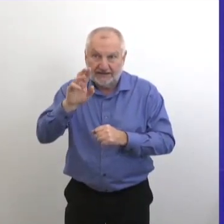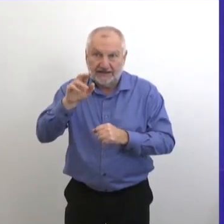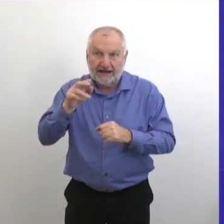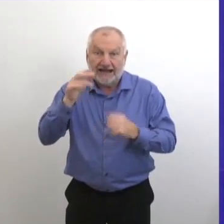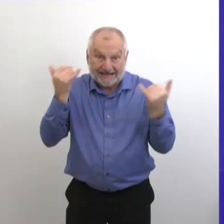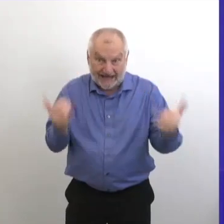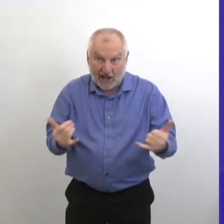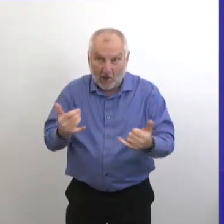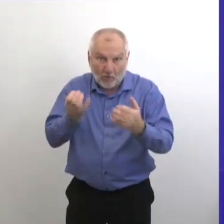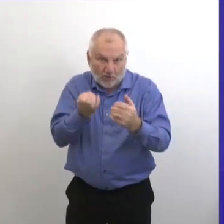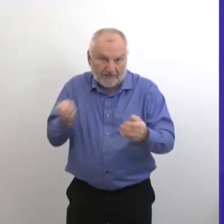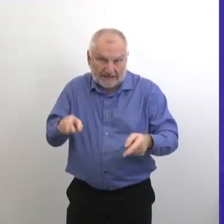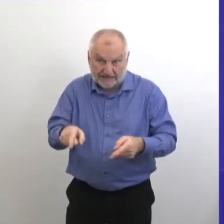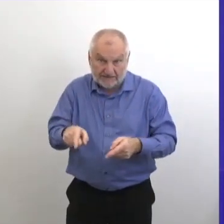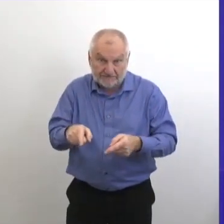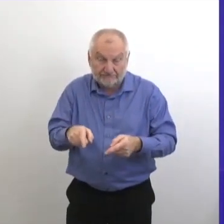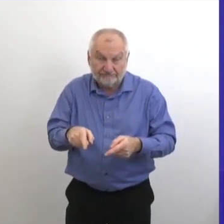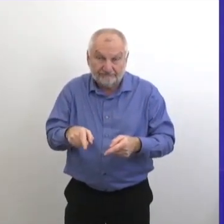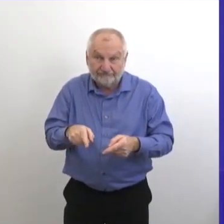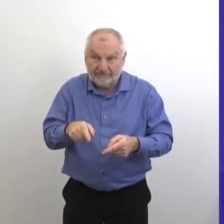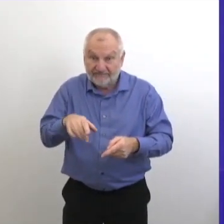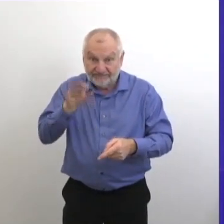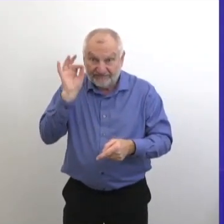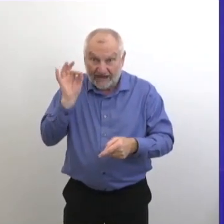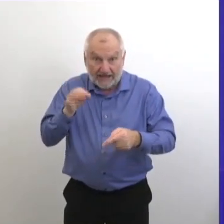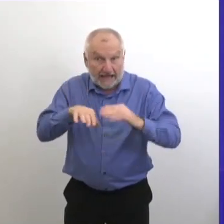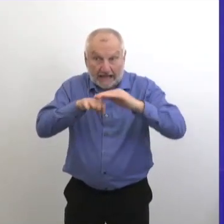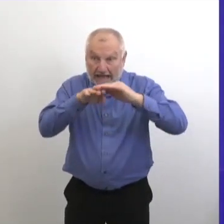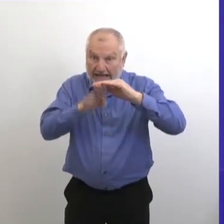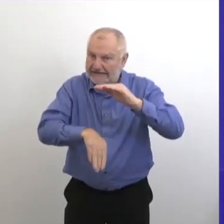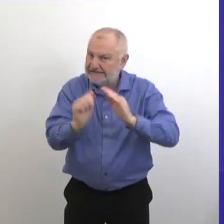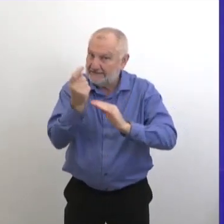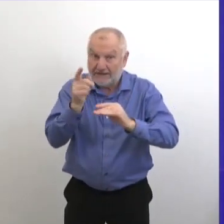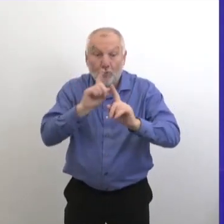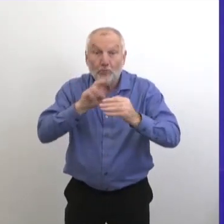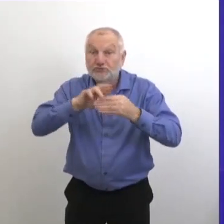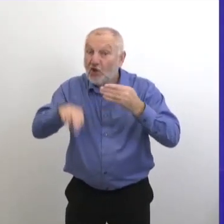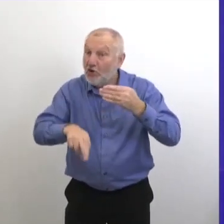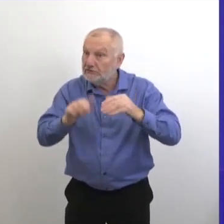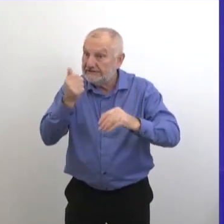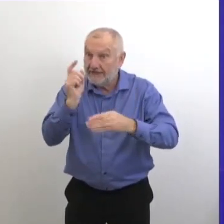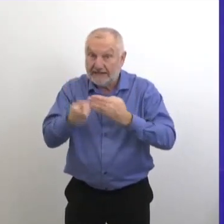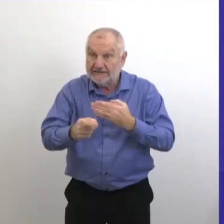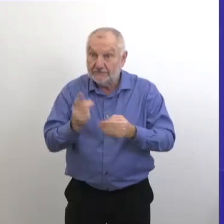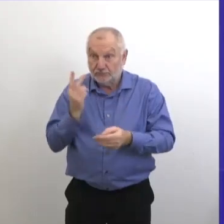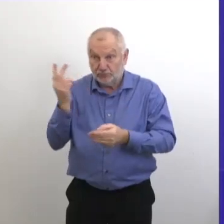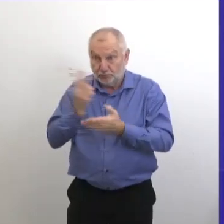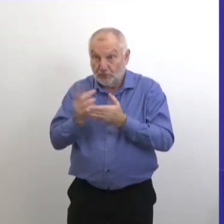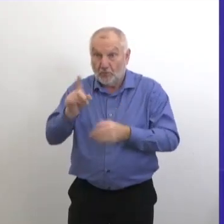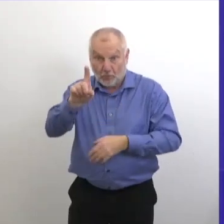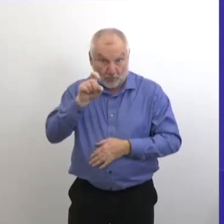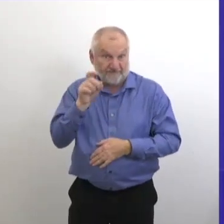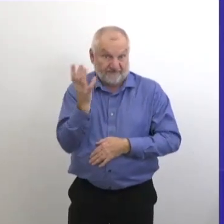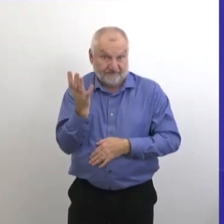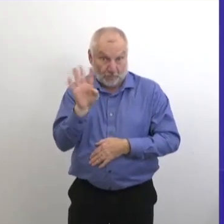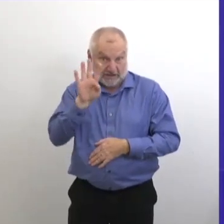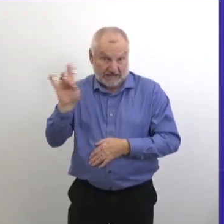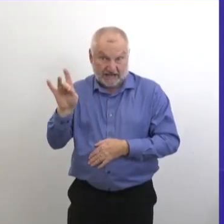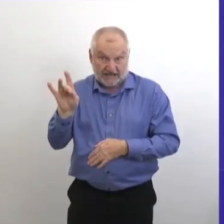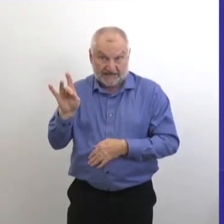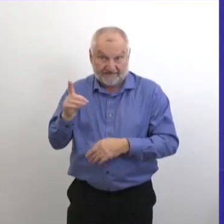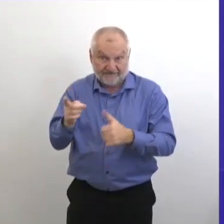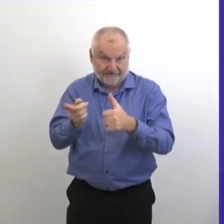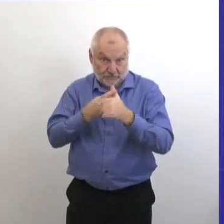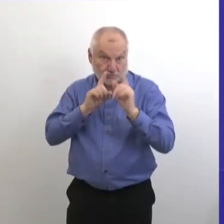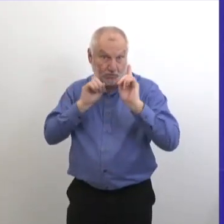minutes. Dans les deux premières semaines, 148 travailleurs d'intervention rapide et paramédicaux sont